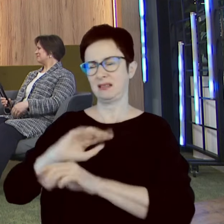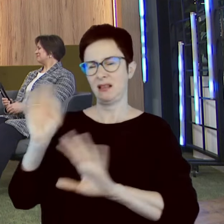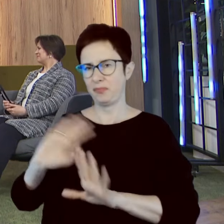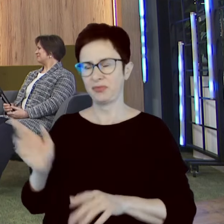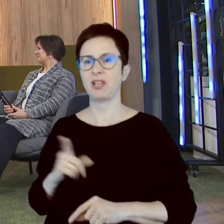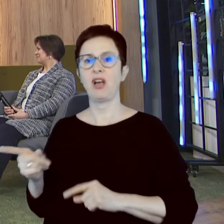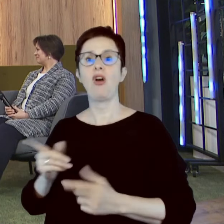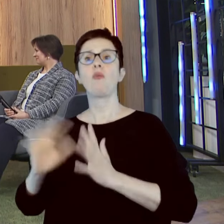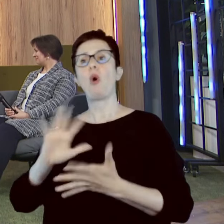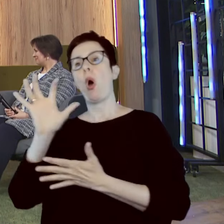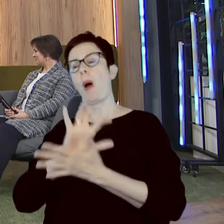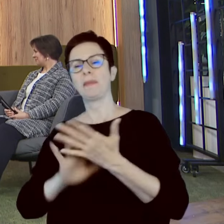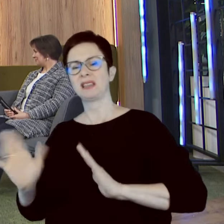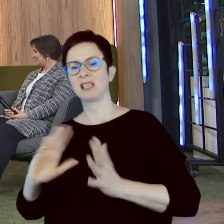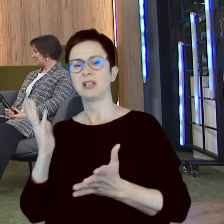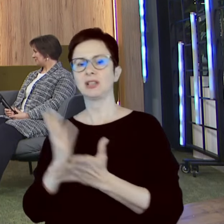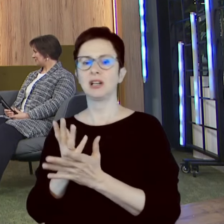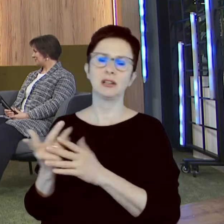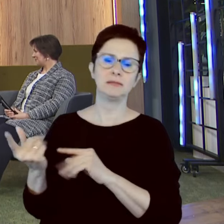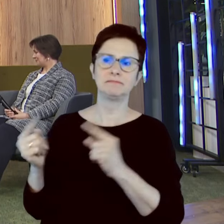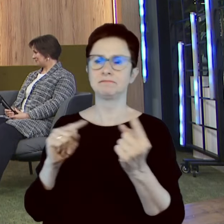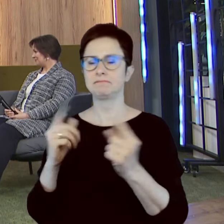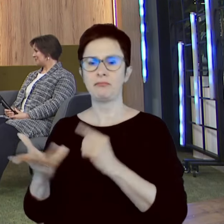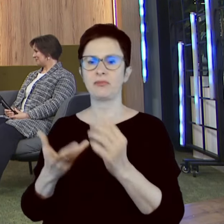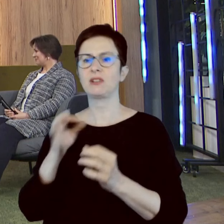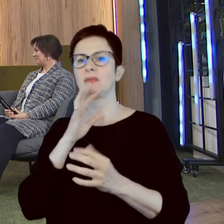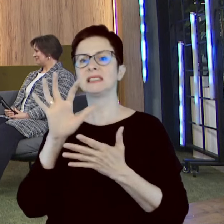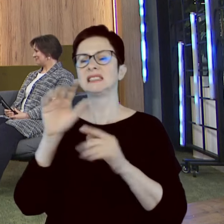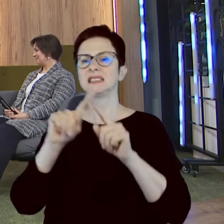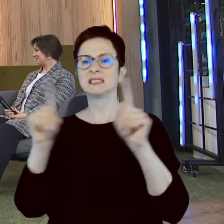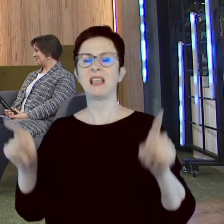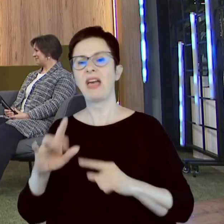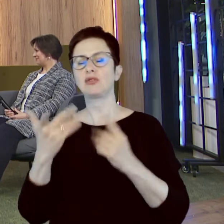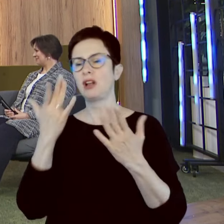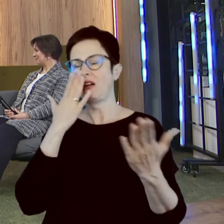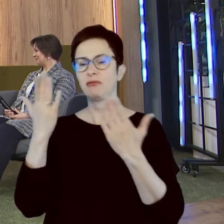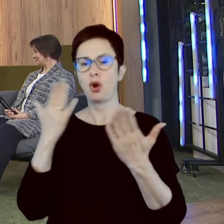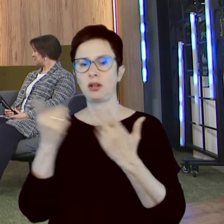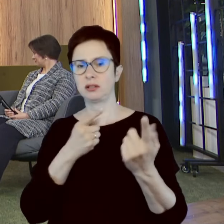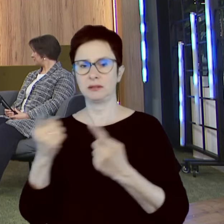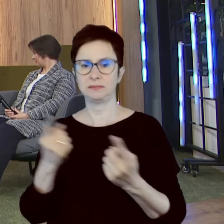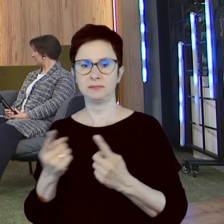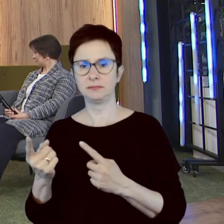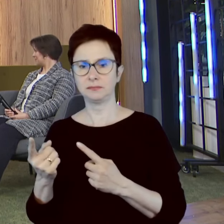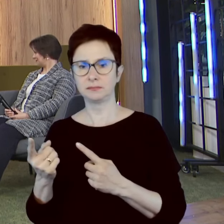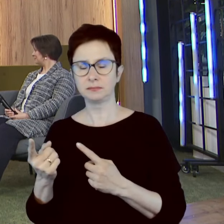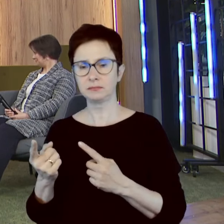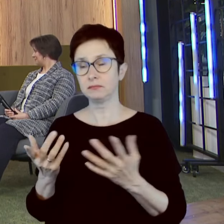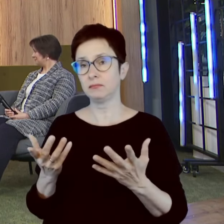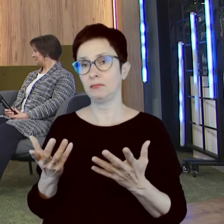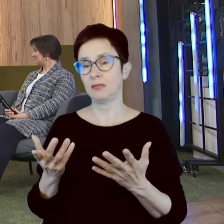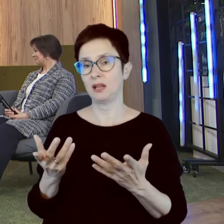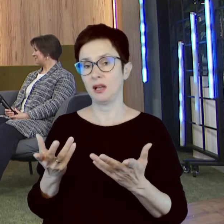interaktywnych dashboardów, które się klikają. scenariuszy, które będą niezliczone prawie, możliwe do